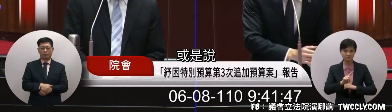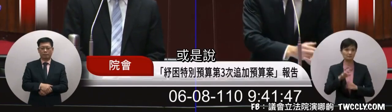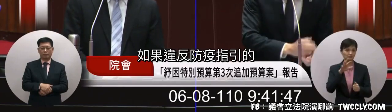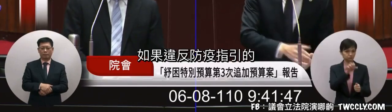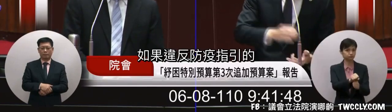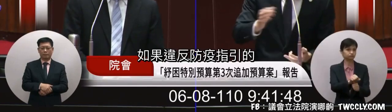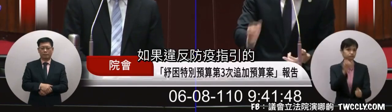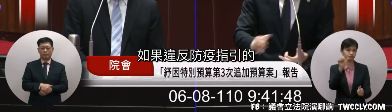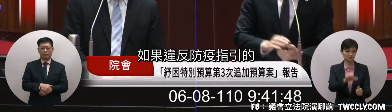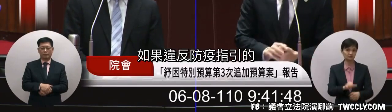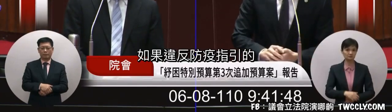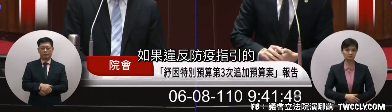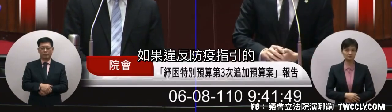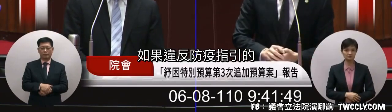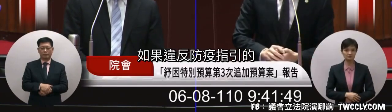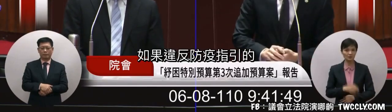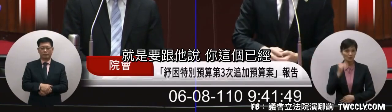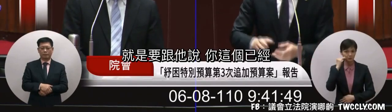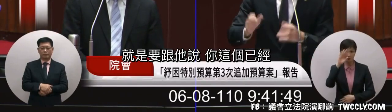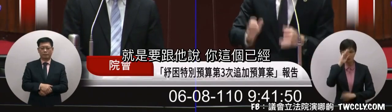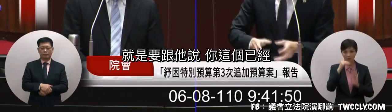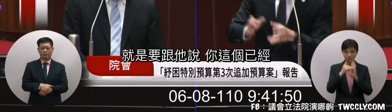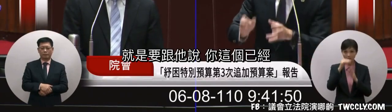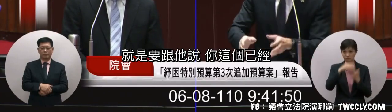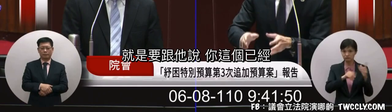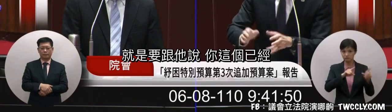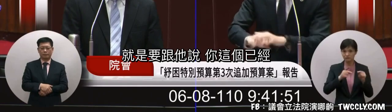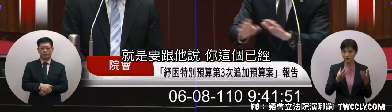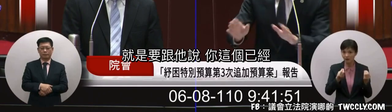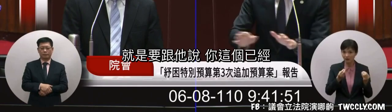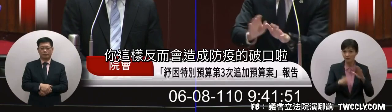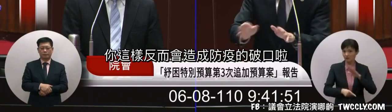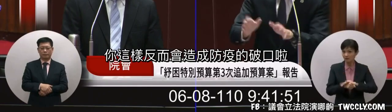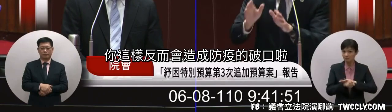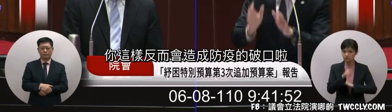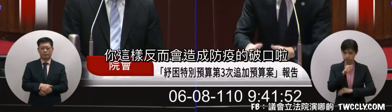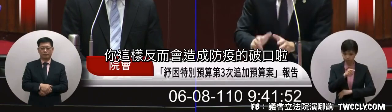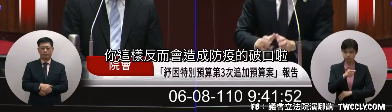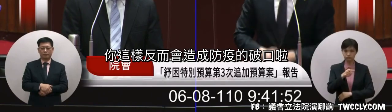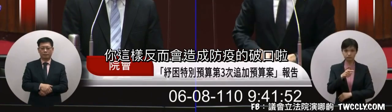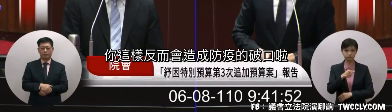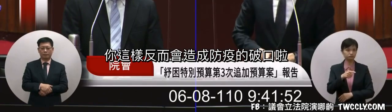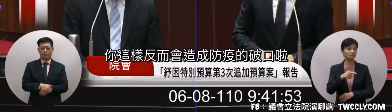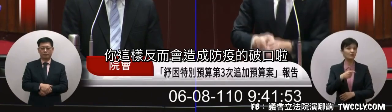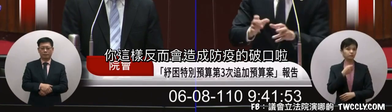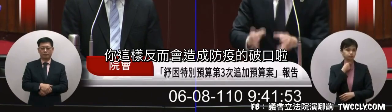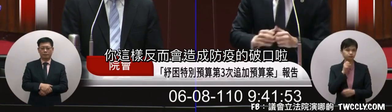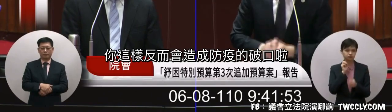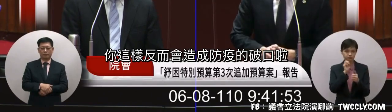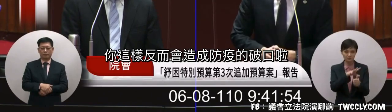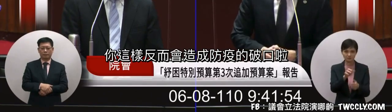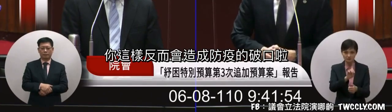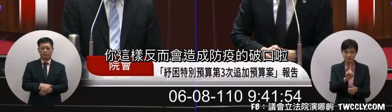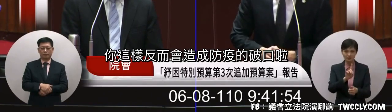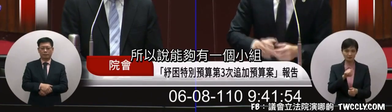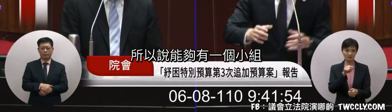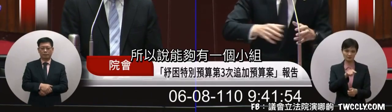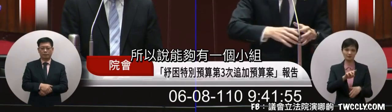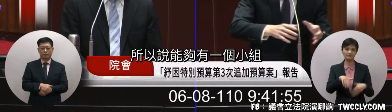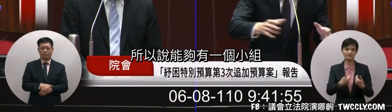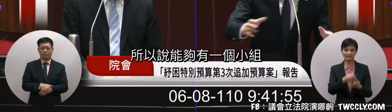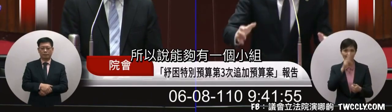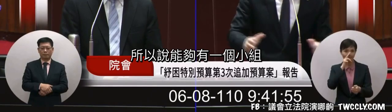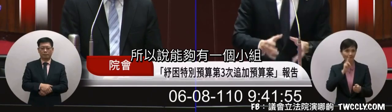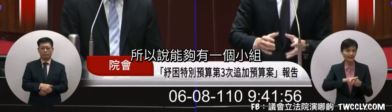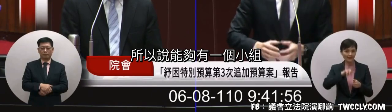是說他如果違反的防疫基因就是要跟他說你這個你這個電動造成防疫的破口所以